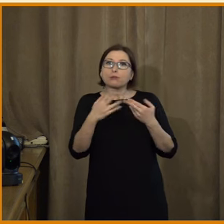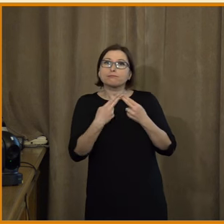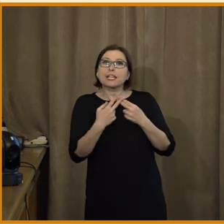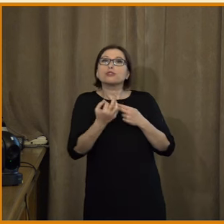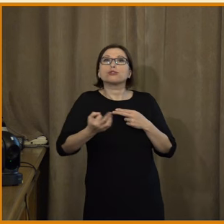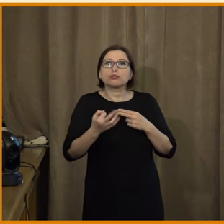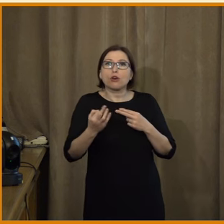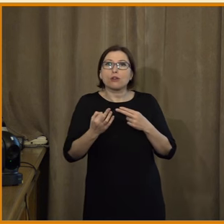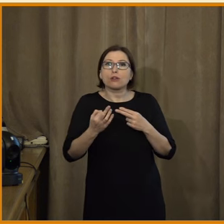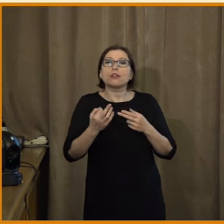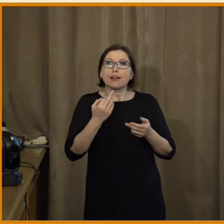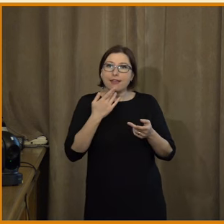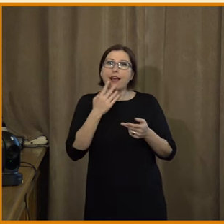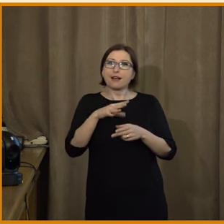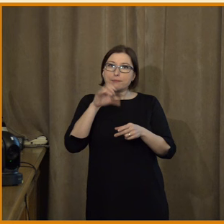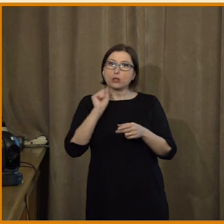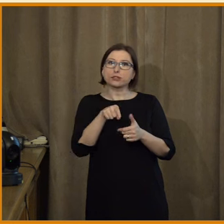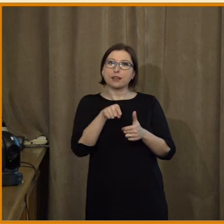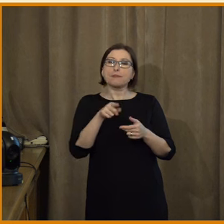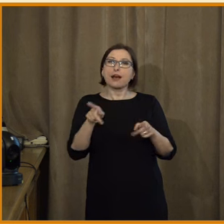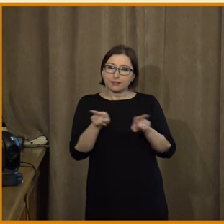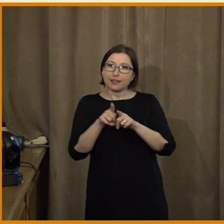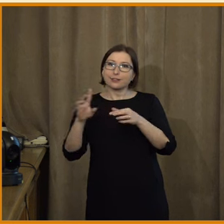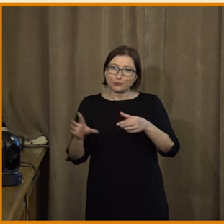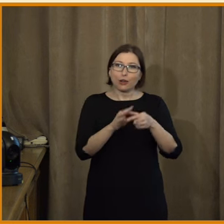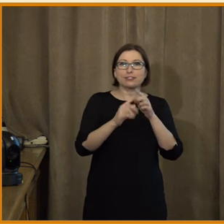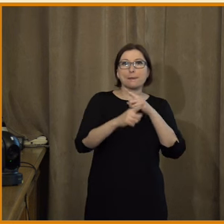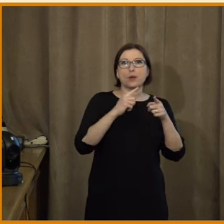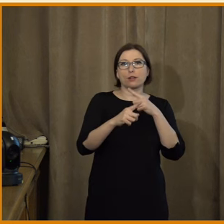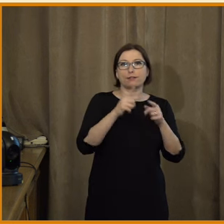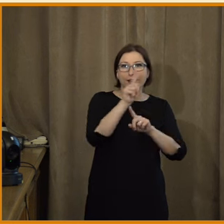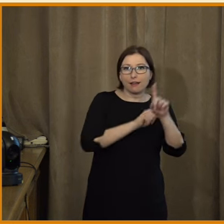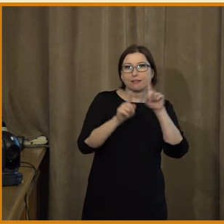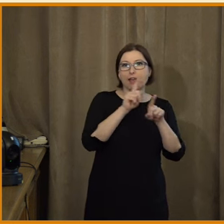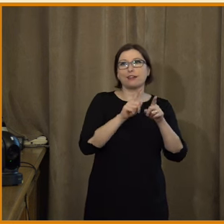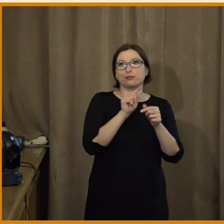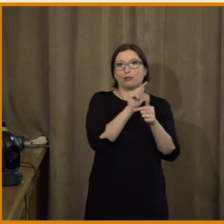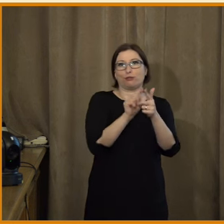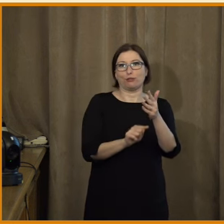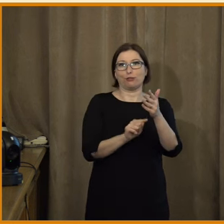vyhodnocovat a tím se zase samozřejmě vracíme k té politické, ideologické rovině.